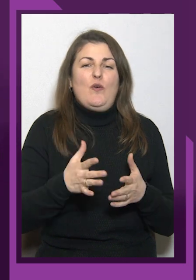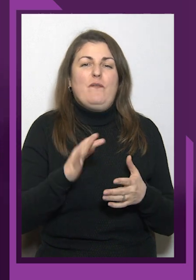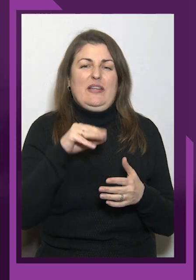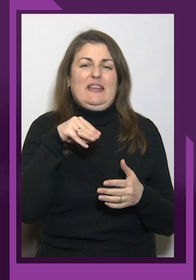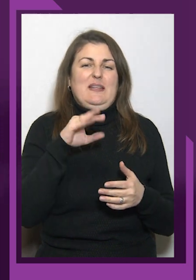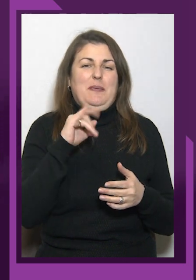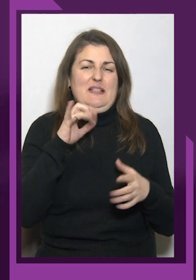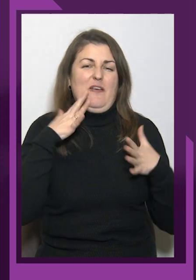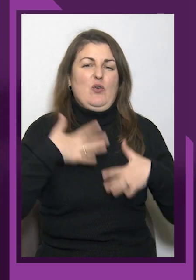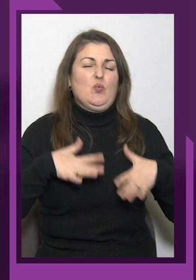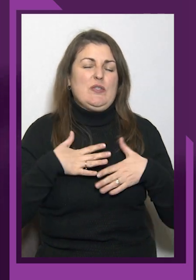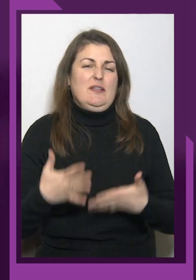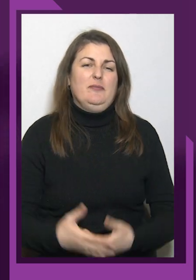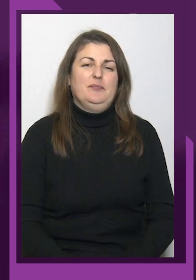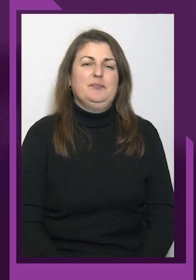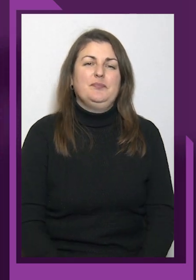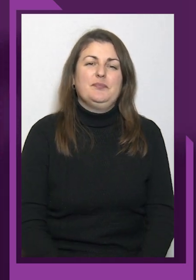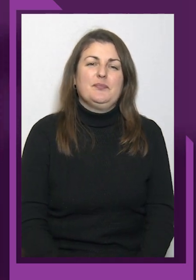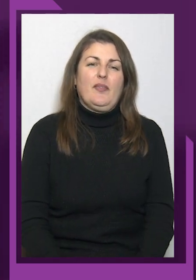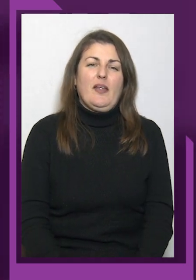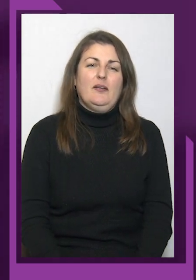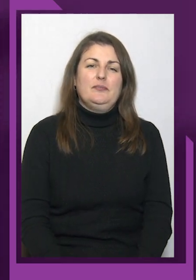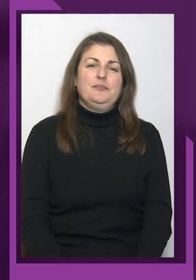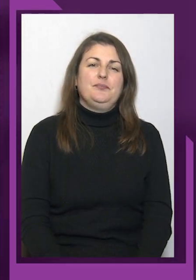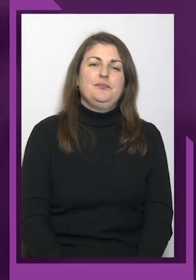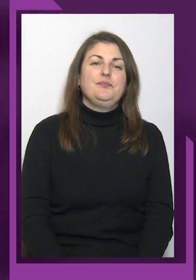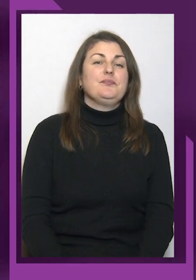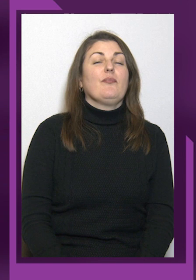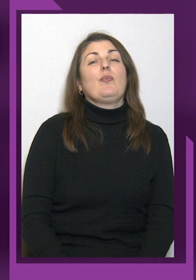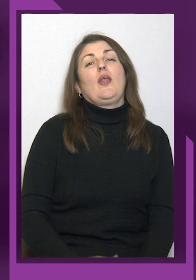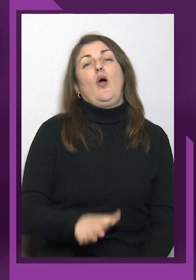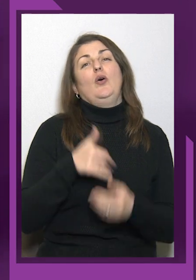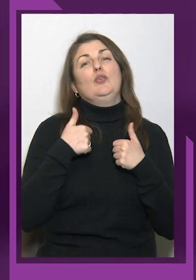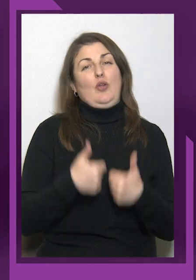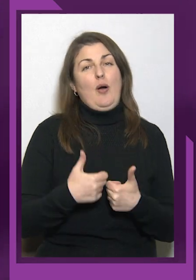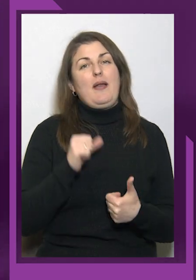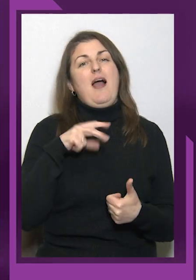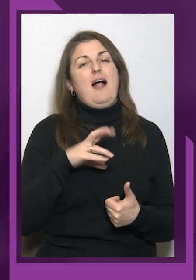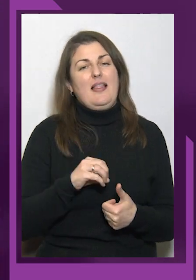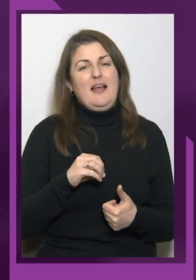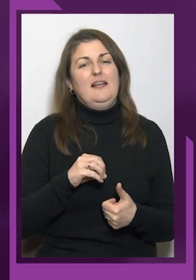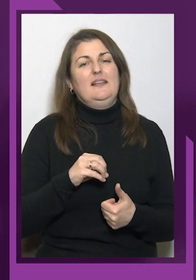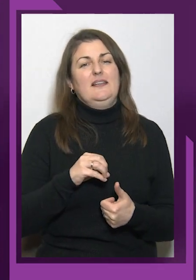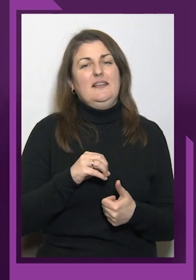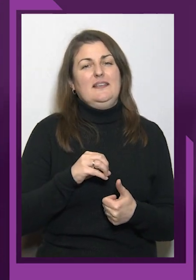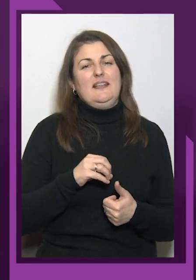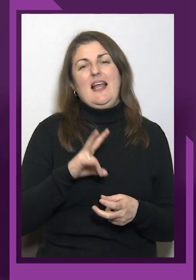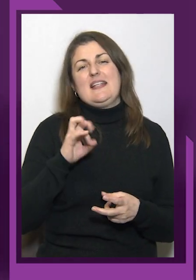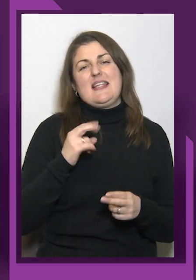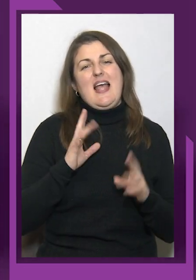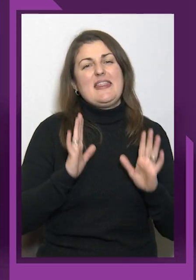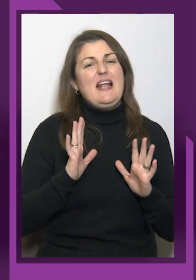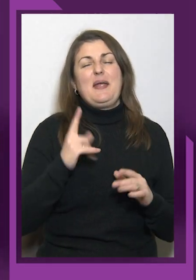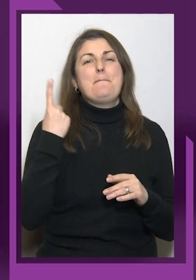Ну, добре, але це тільки ж перший підход, вроді би, вдали. Ти сподіваєшся, щоб